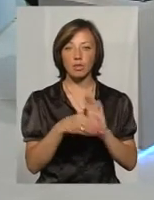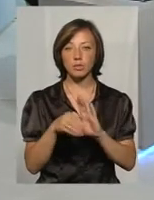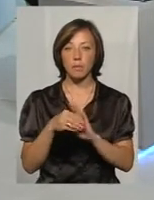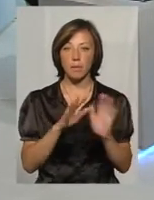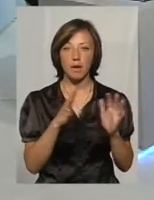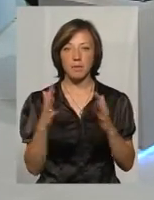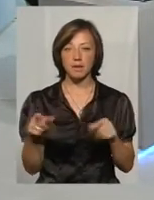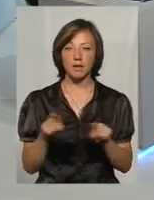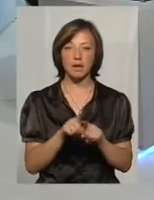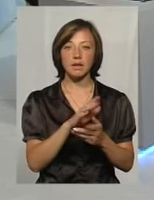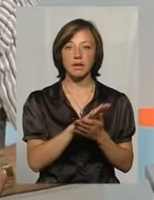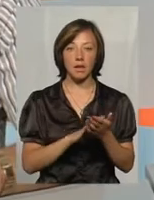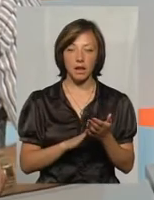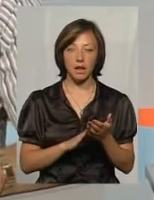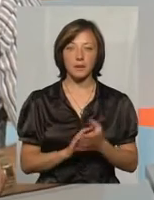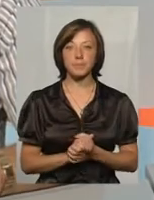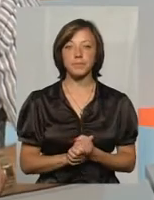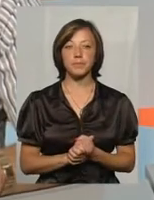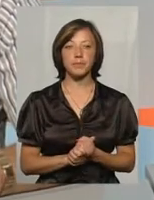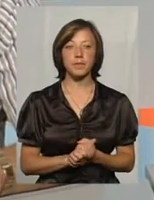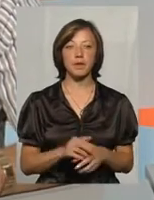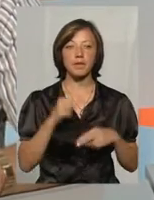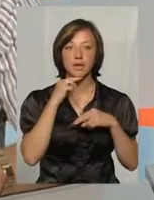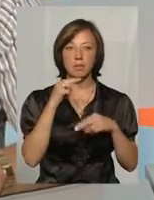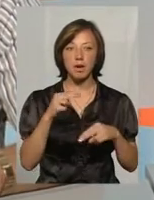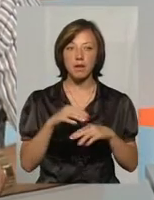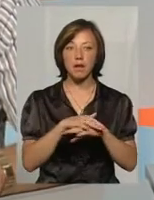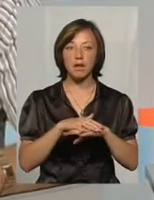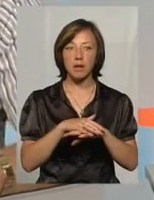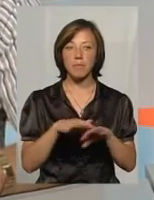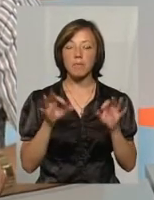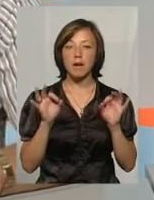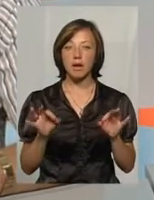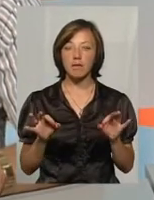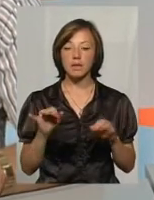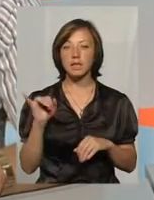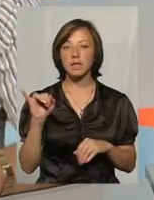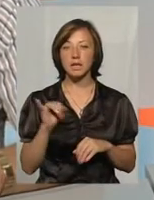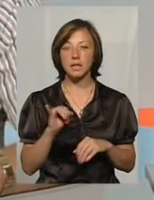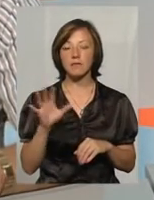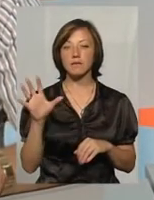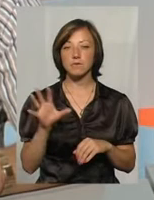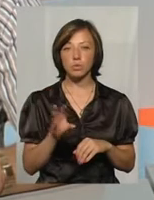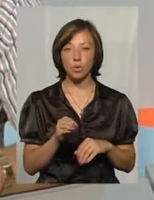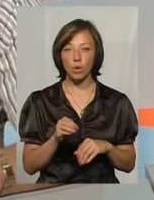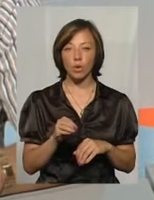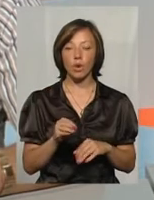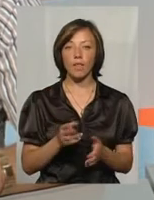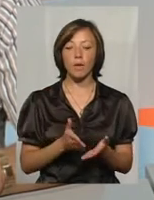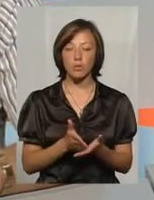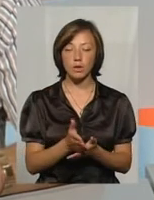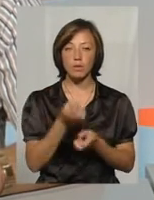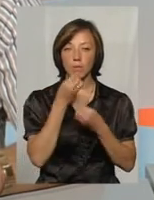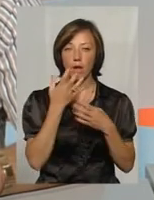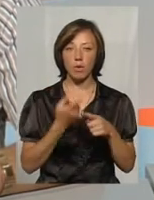моментів і т.д. Тому, внимание общественности, оно оправдано. Але, безусловно, все на пути идет к